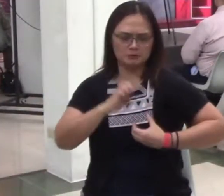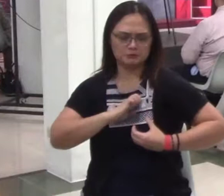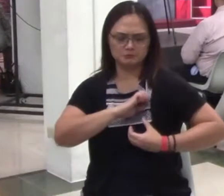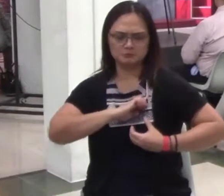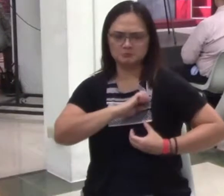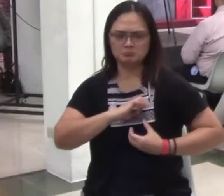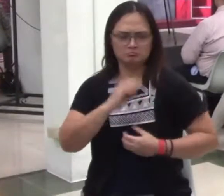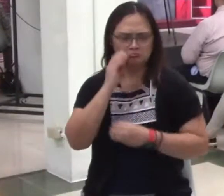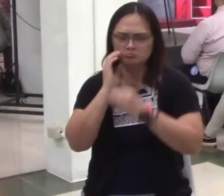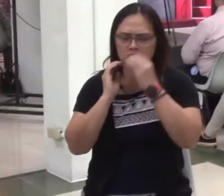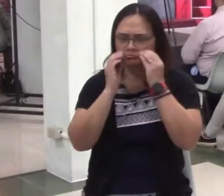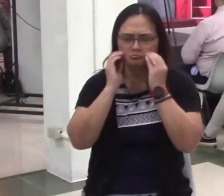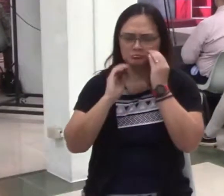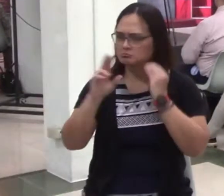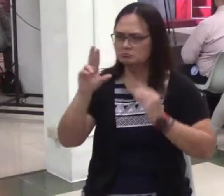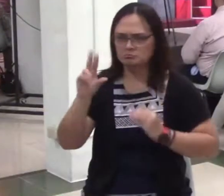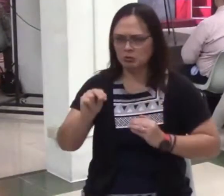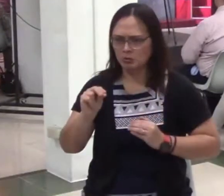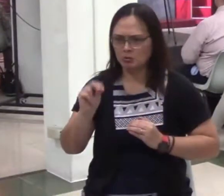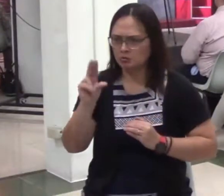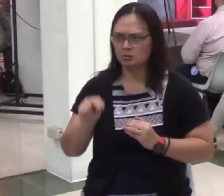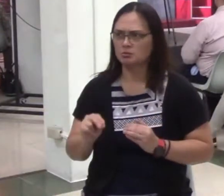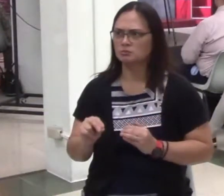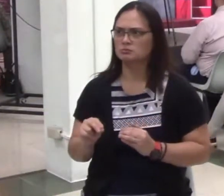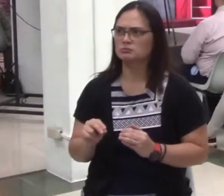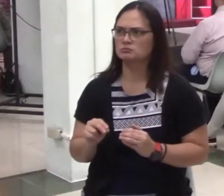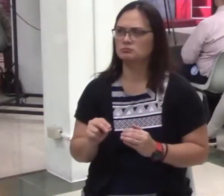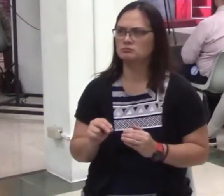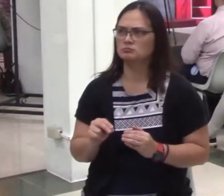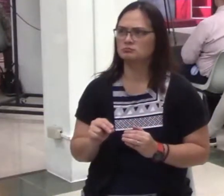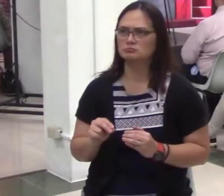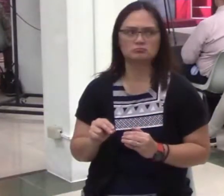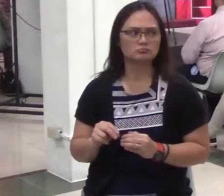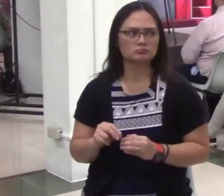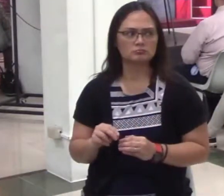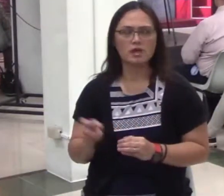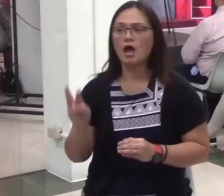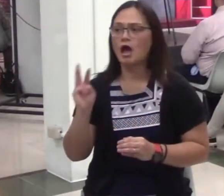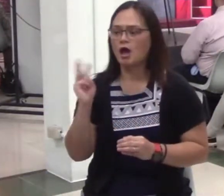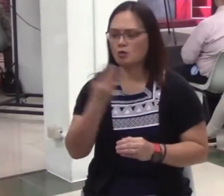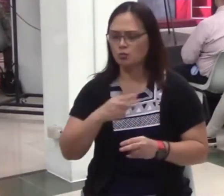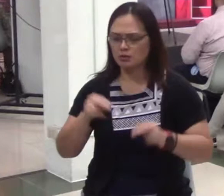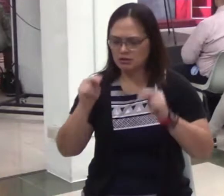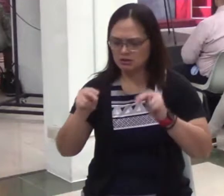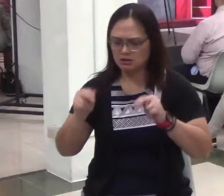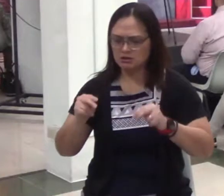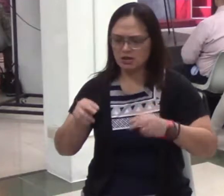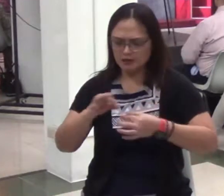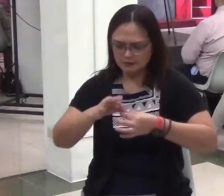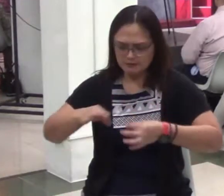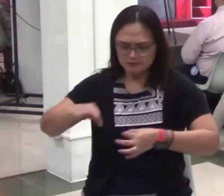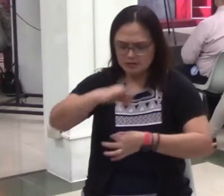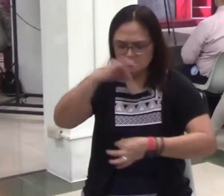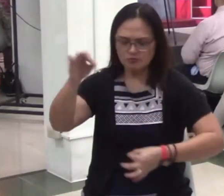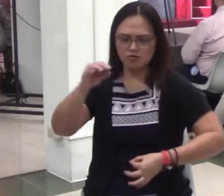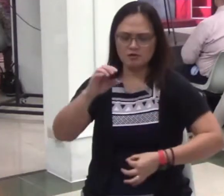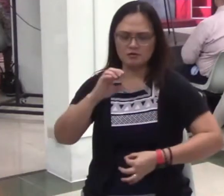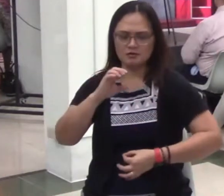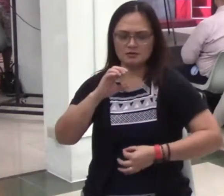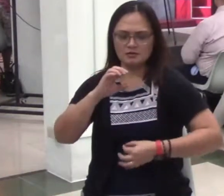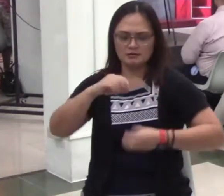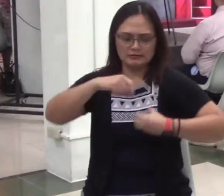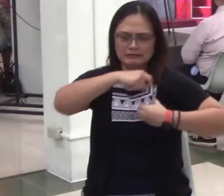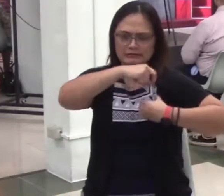We don't need crocodile tears. We need spiritual steering to realize